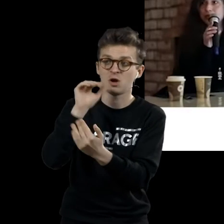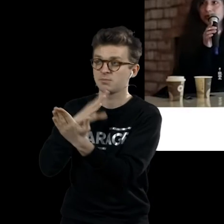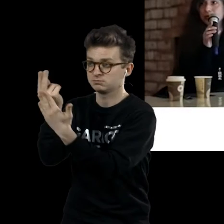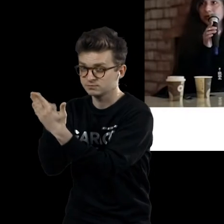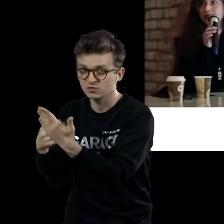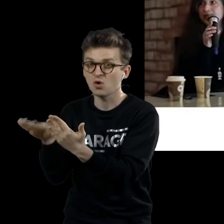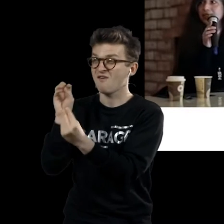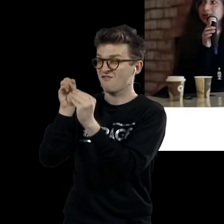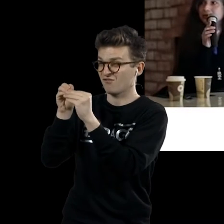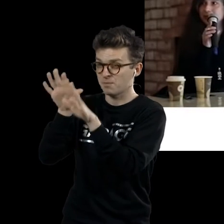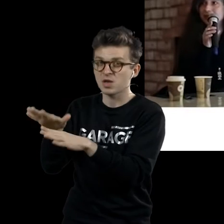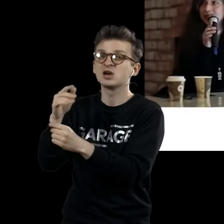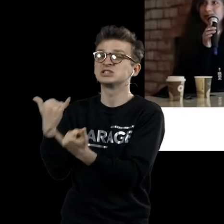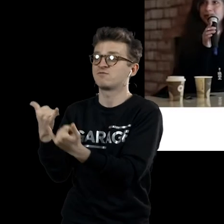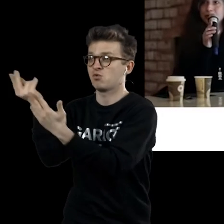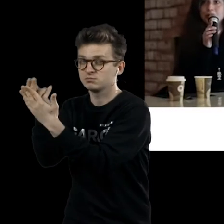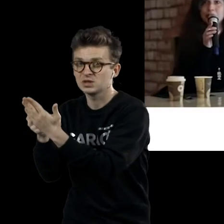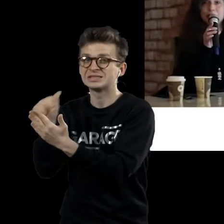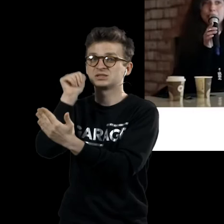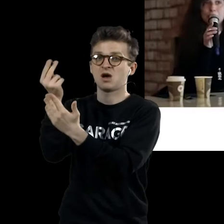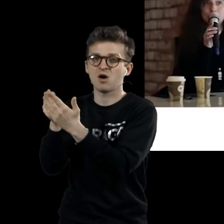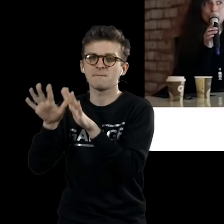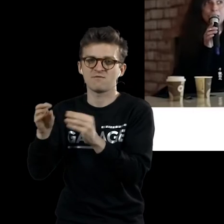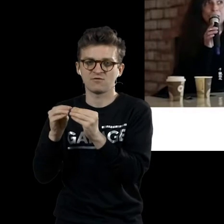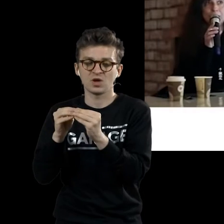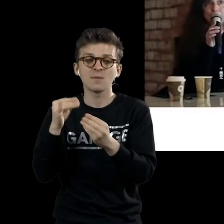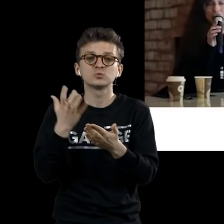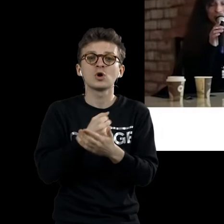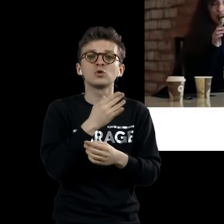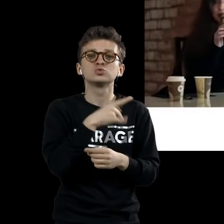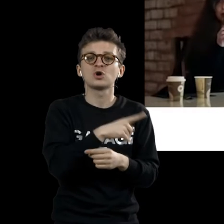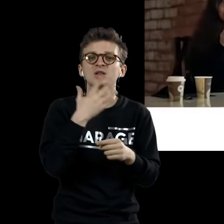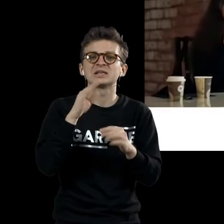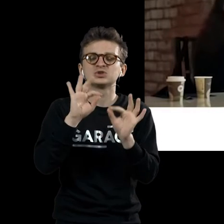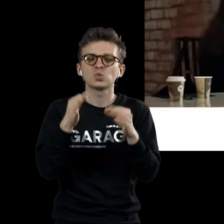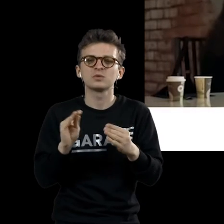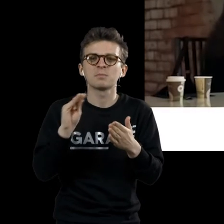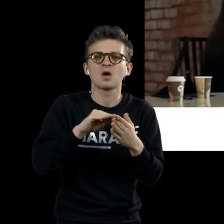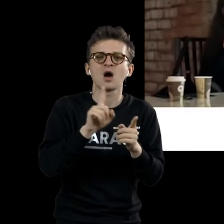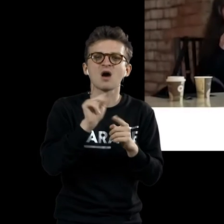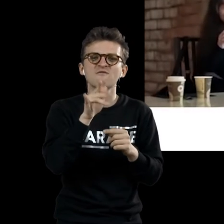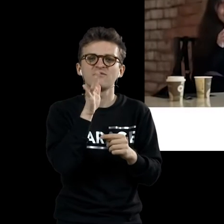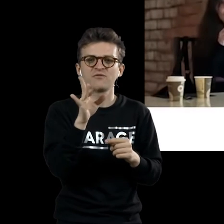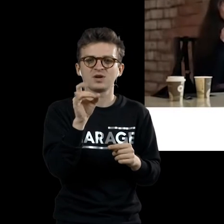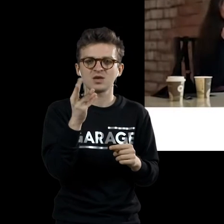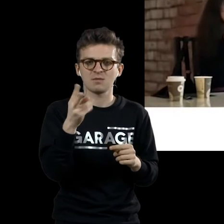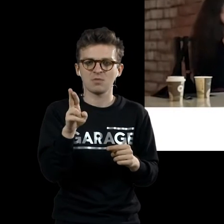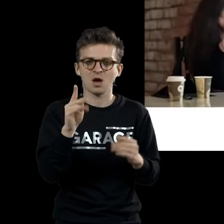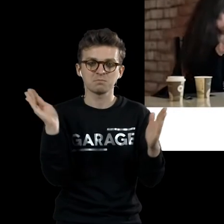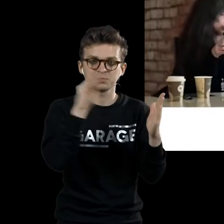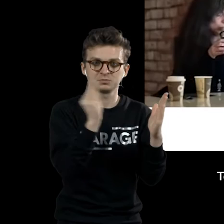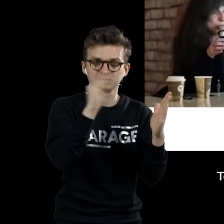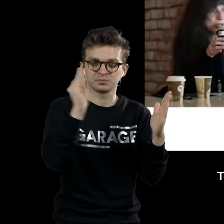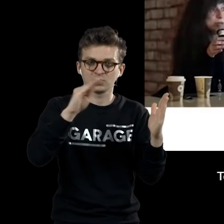девушка, какой она была вчера, какой она была сегодня, Дюшан начинает вводить в свое искусство некое